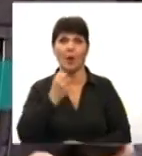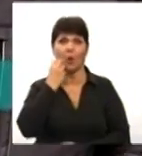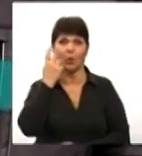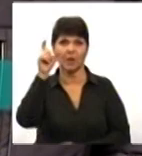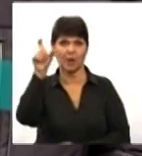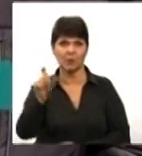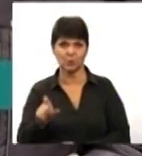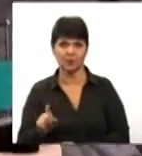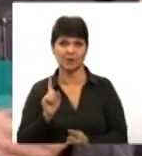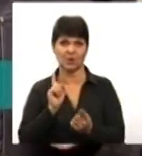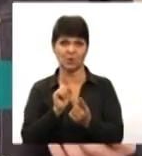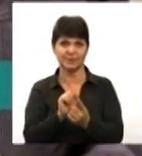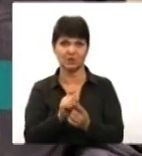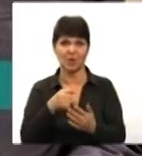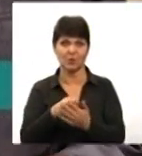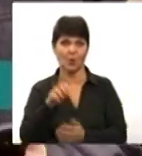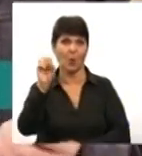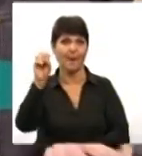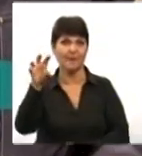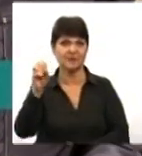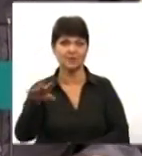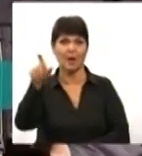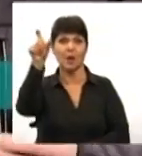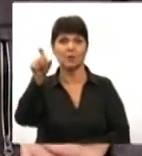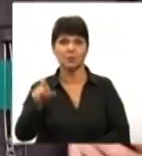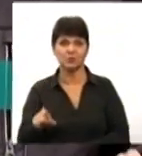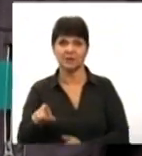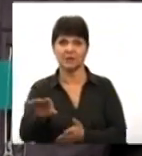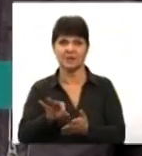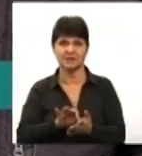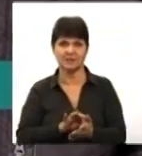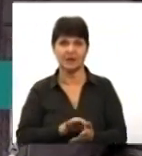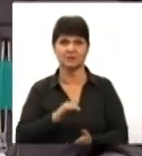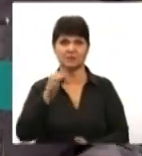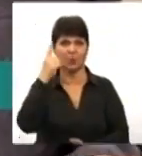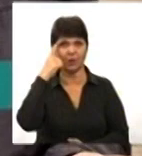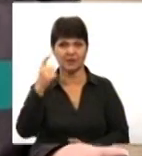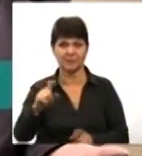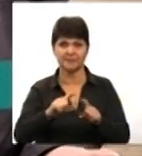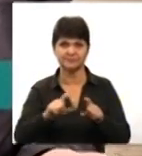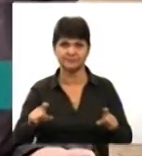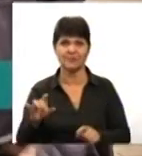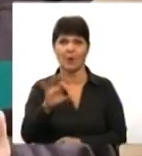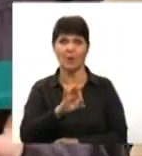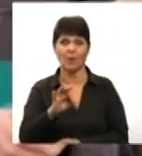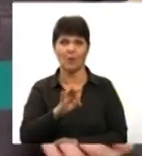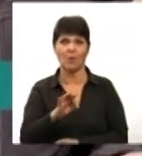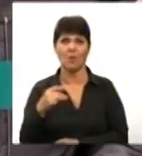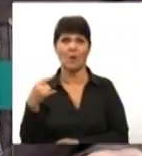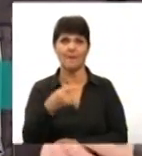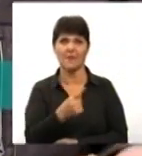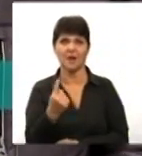вмикається маяк. Людина знаходить двері, чи потрібний йому об'єкт, чи отримує інформацію, наприклад, про маршрут транспортного засобу,